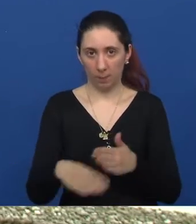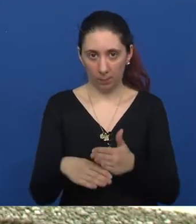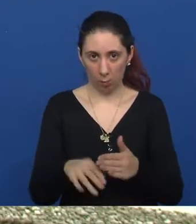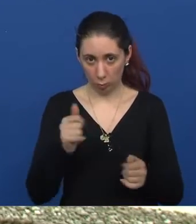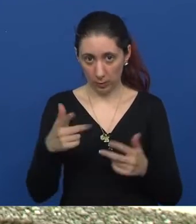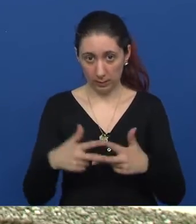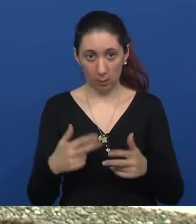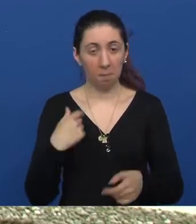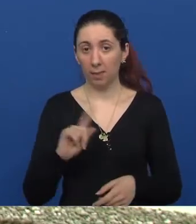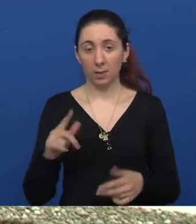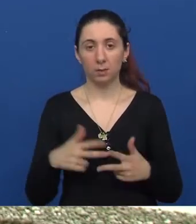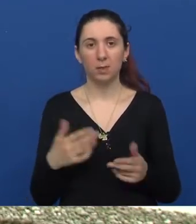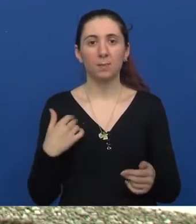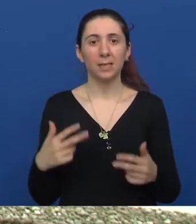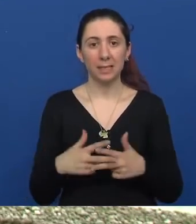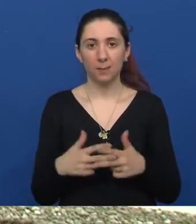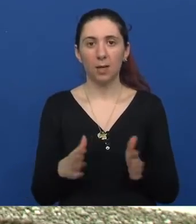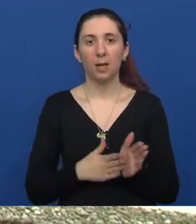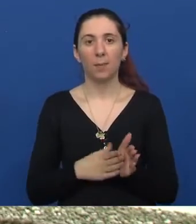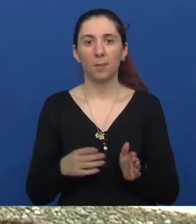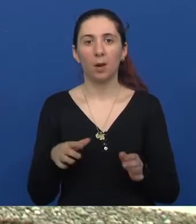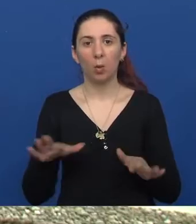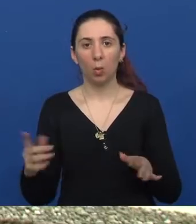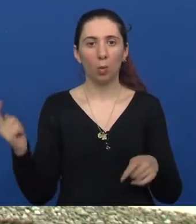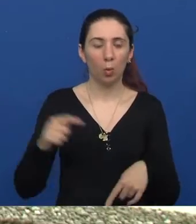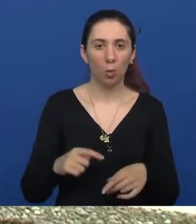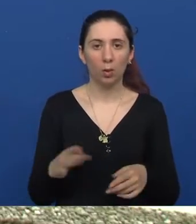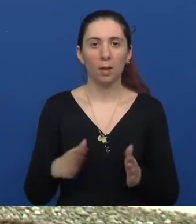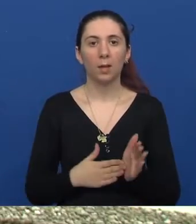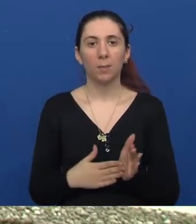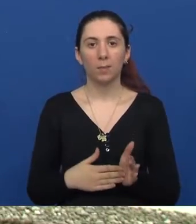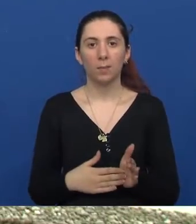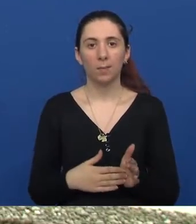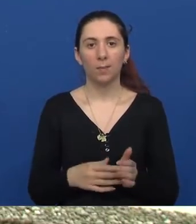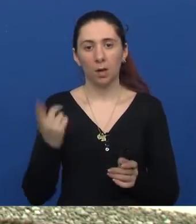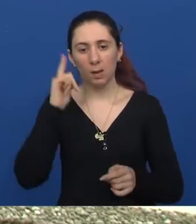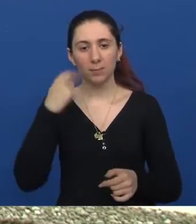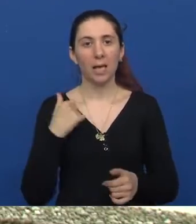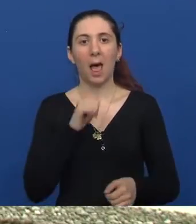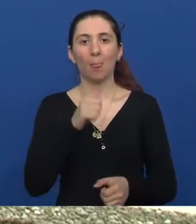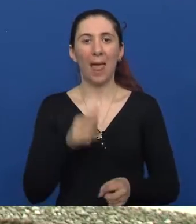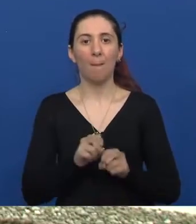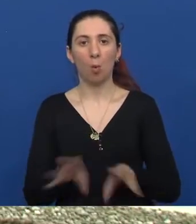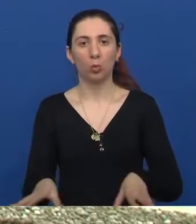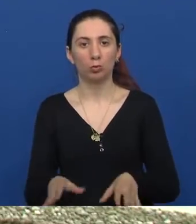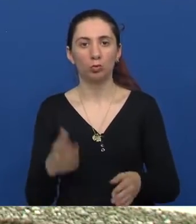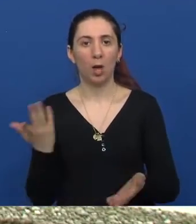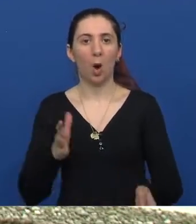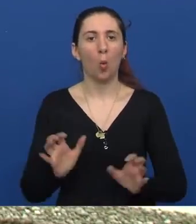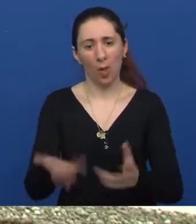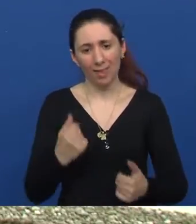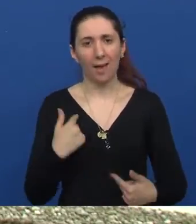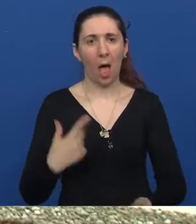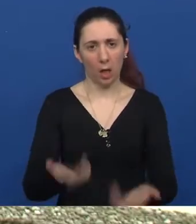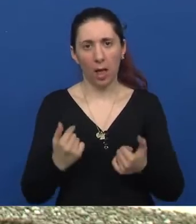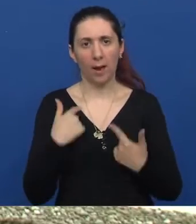nečega. Ne, ne smetam. Smetam jedino ako mi se nameću, znači da smatraju da ja ne mogu baš ništa sama, pa mi se guraju, daj